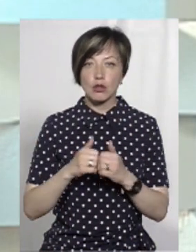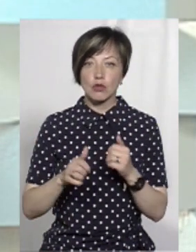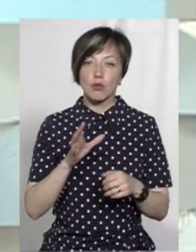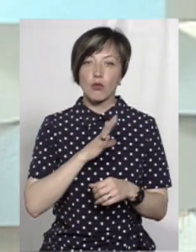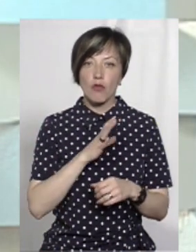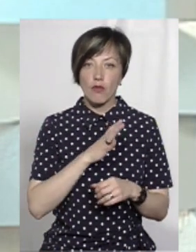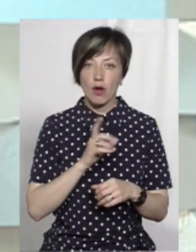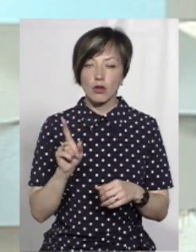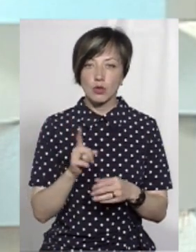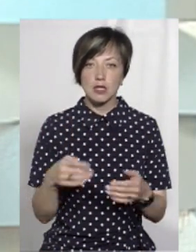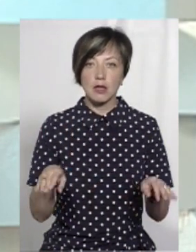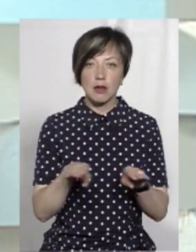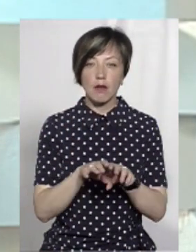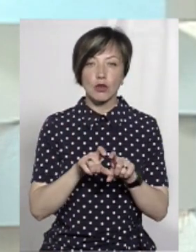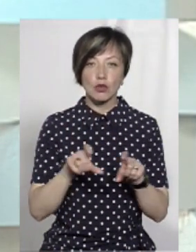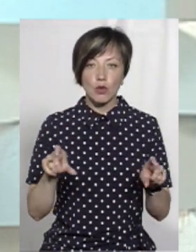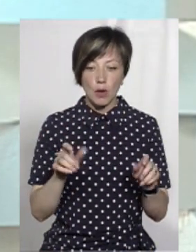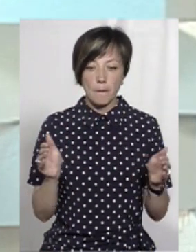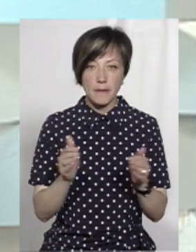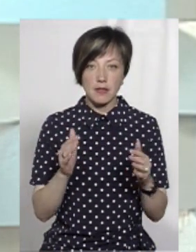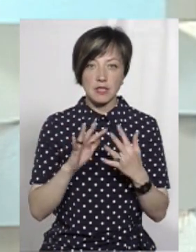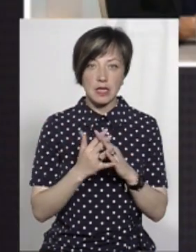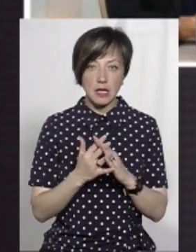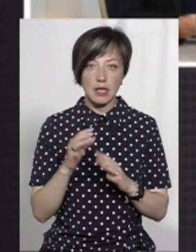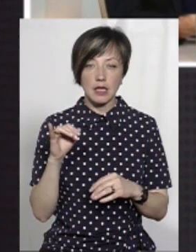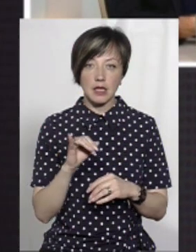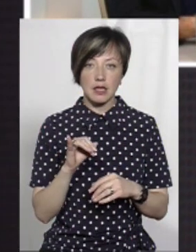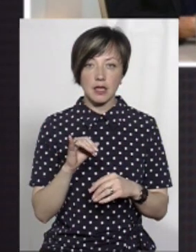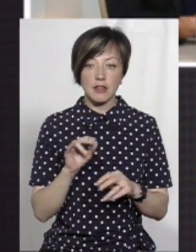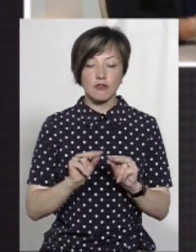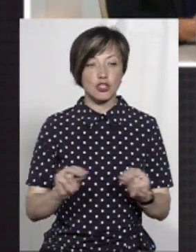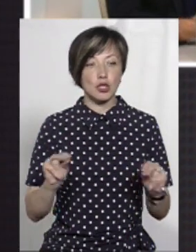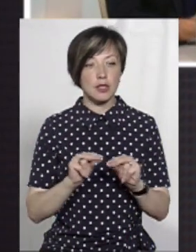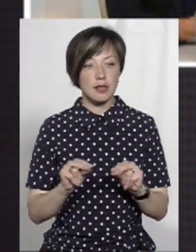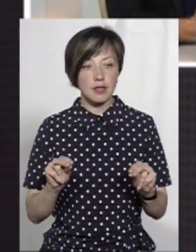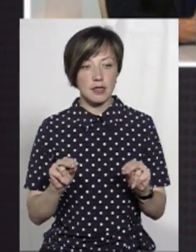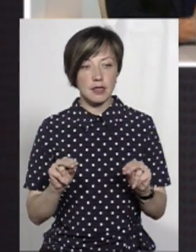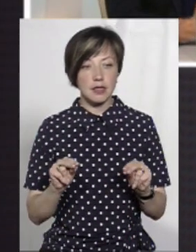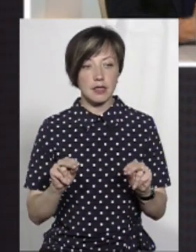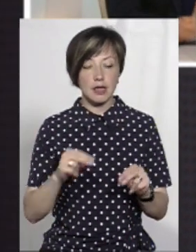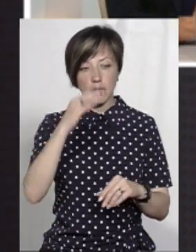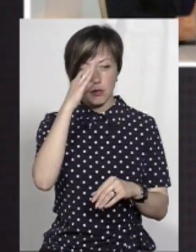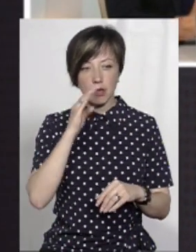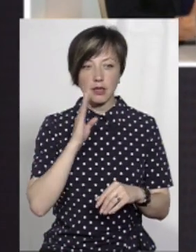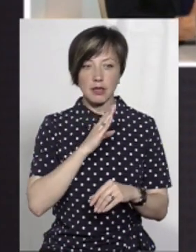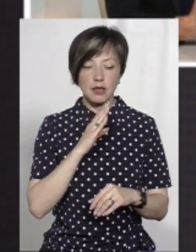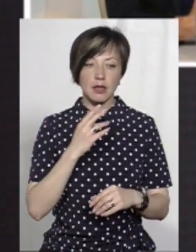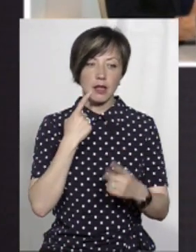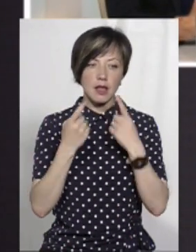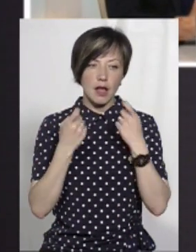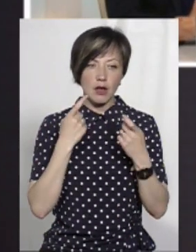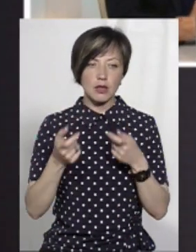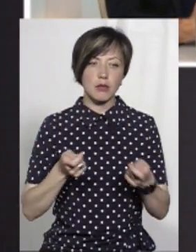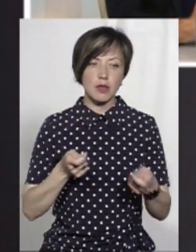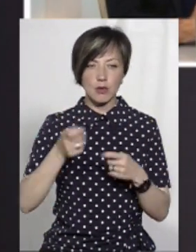закривають школу малокомплектну в селі, і там вчителі, і батьки лають і